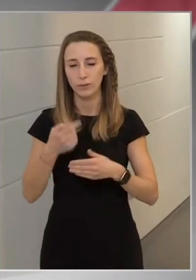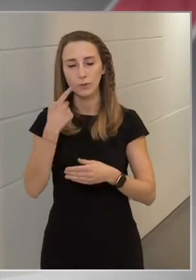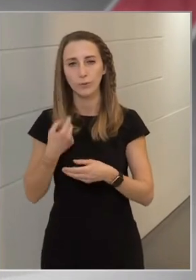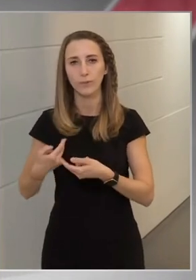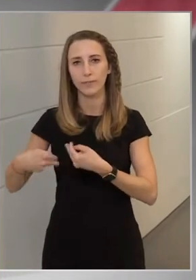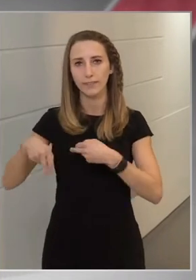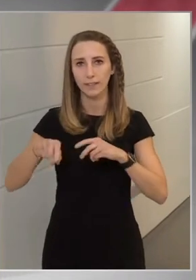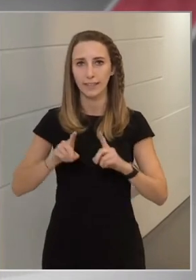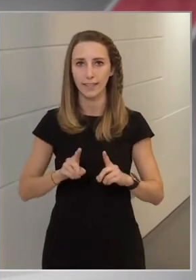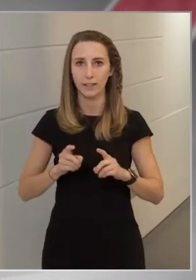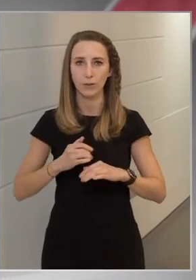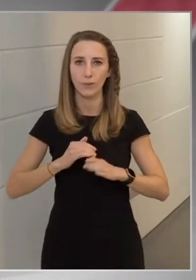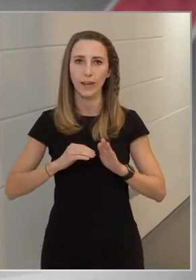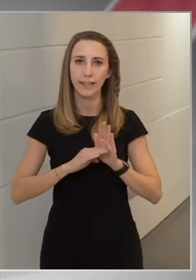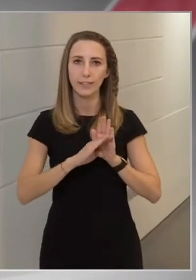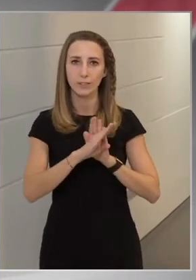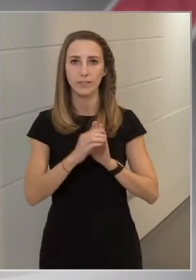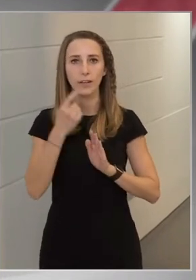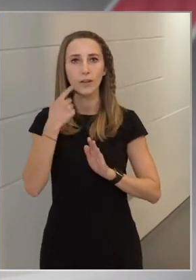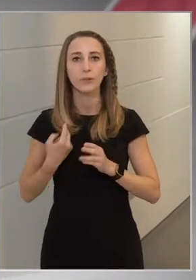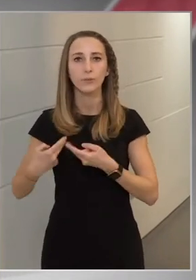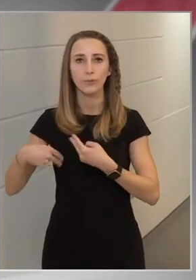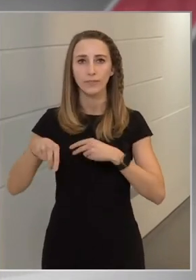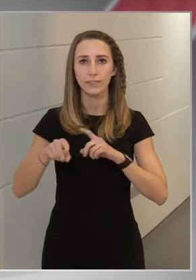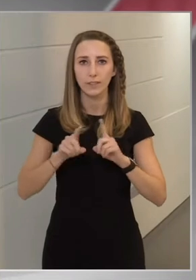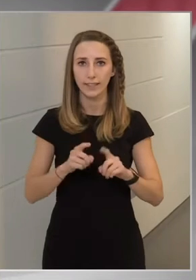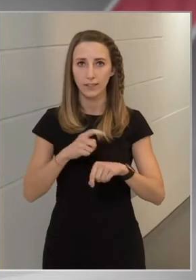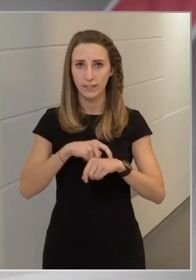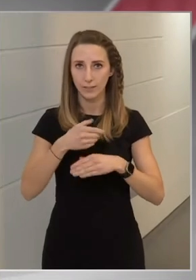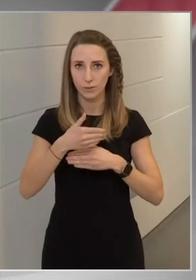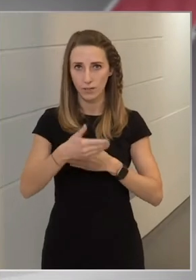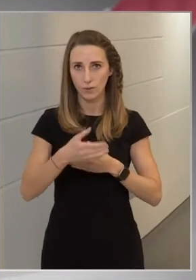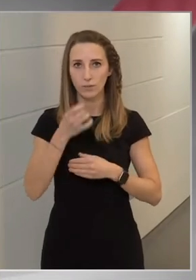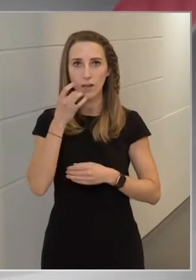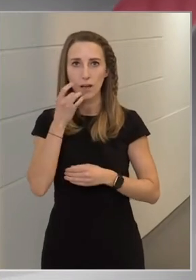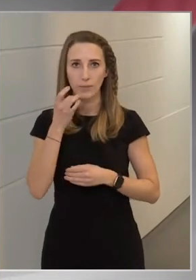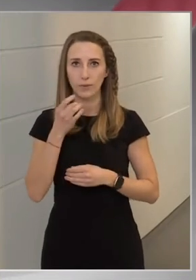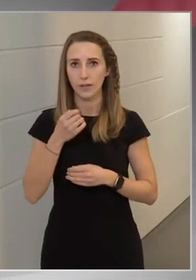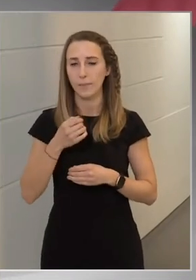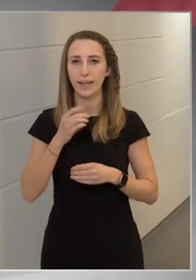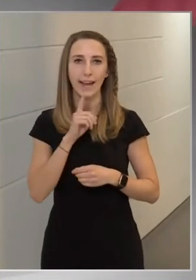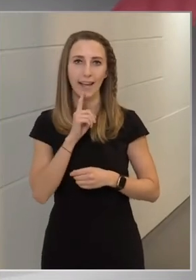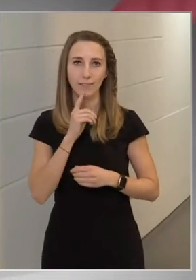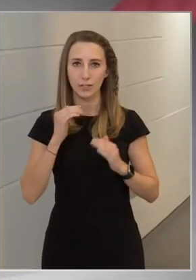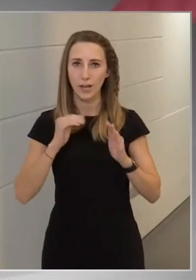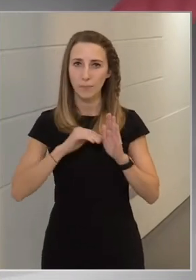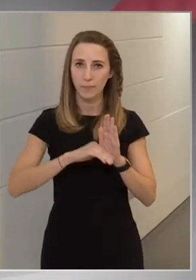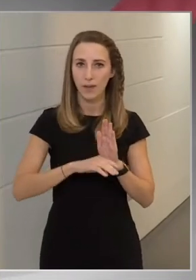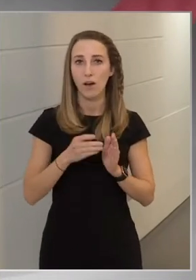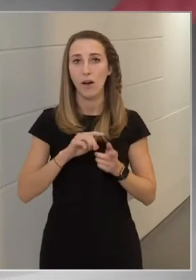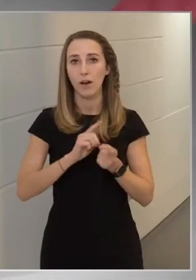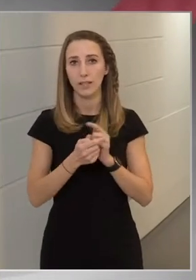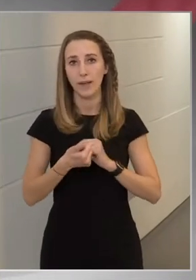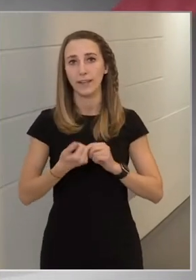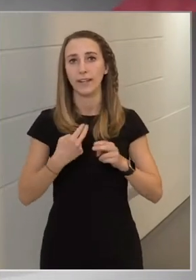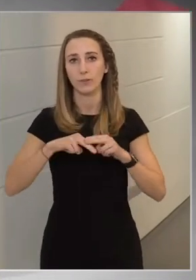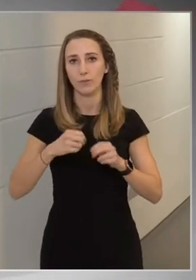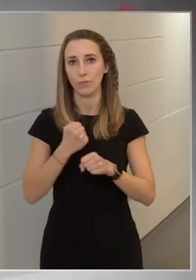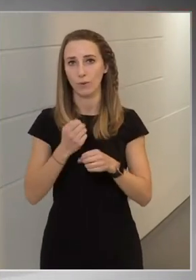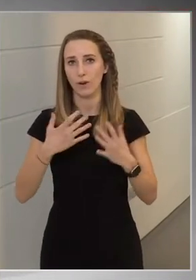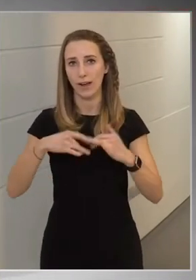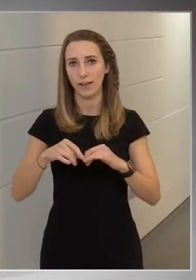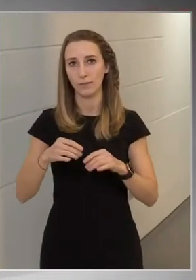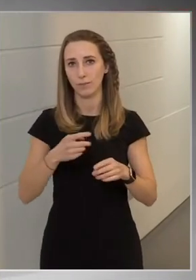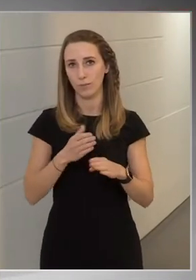térni a növekedéshez, vissza tudunk térni ahhoz az időszakhoz, amikor nem egyre kevesebb, hanem egyre több munkahely közül